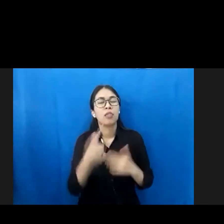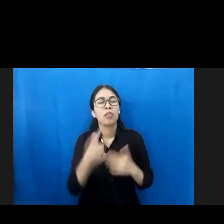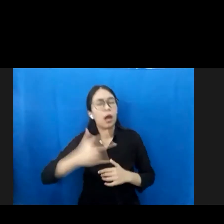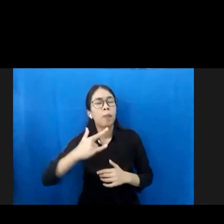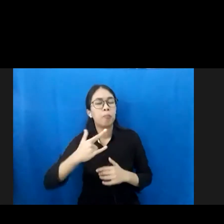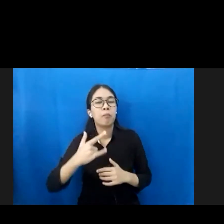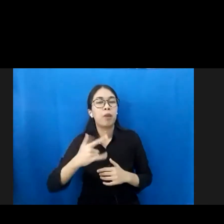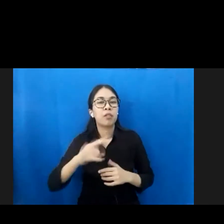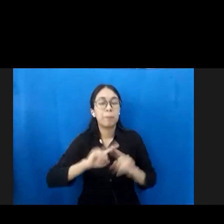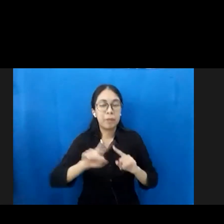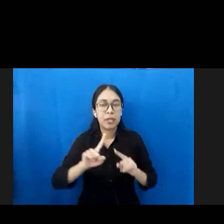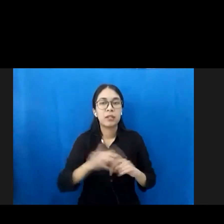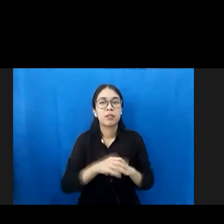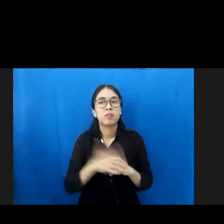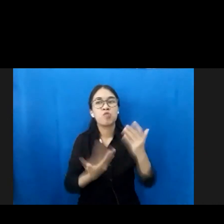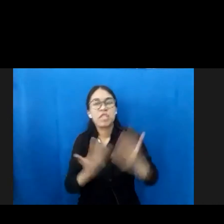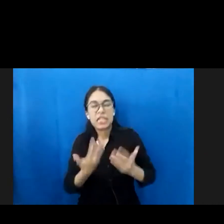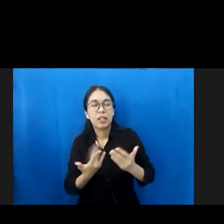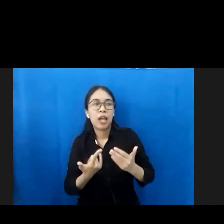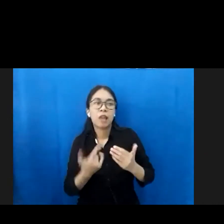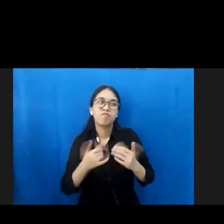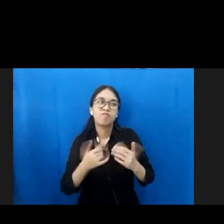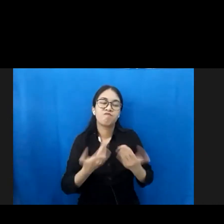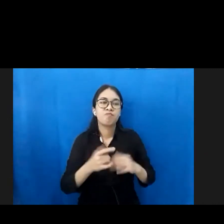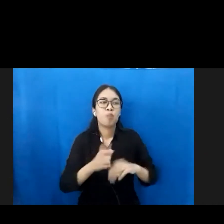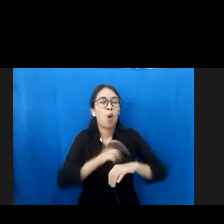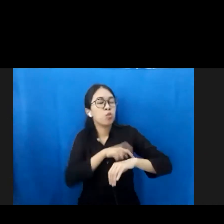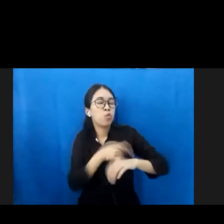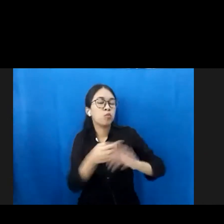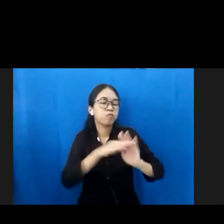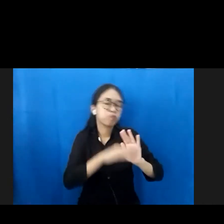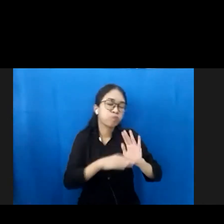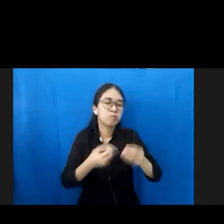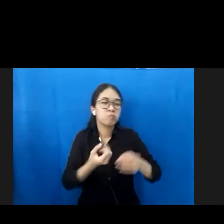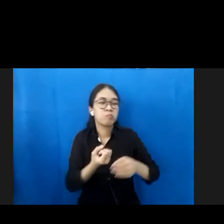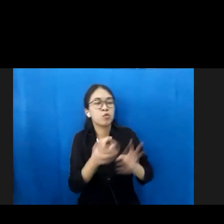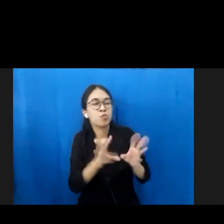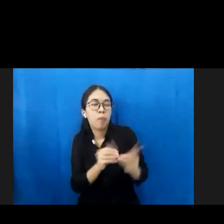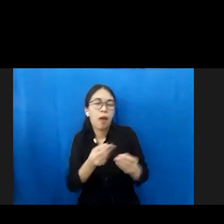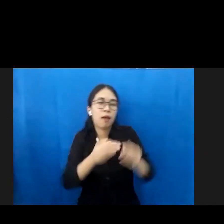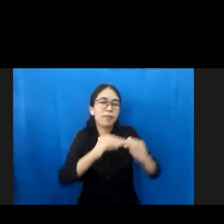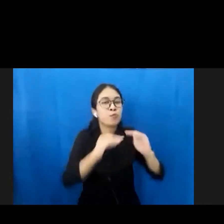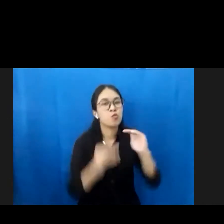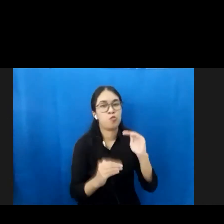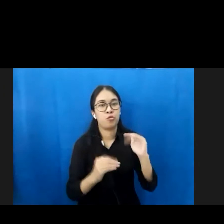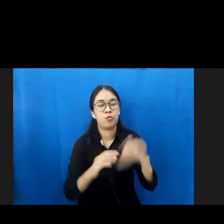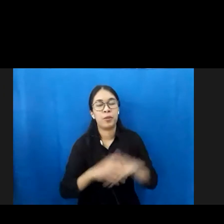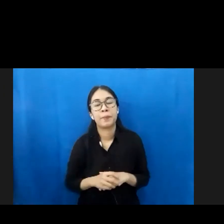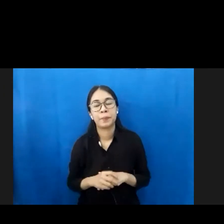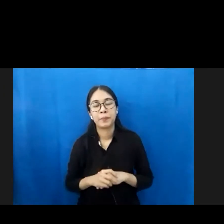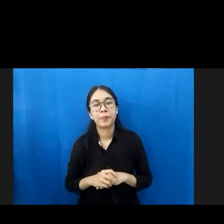kuantitasnya pasti jelas dia menurun jadi dalam hal kaitan dengan